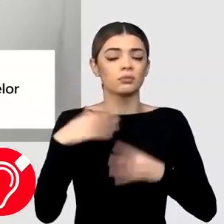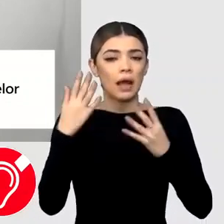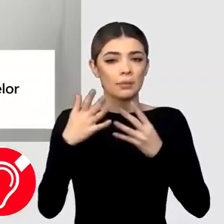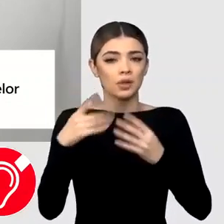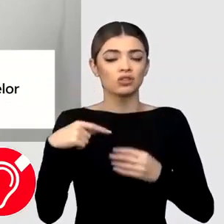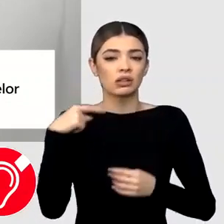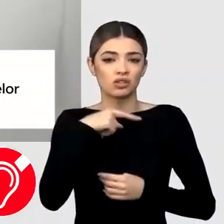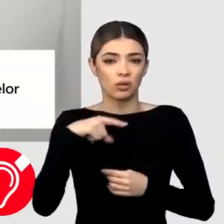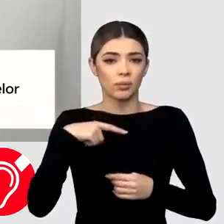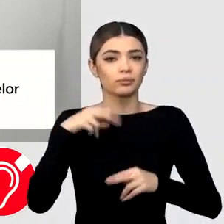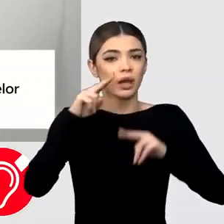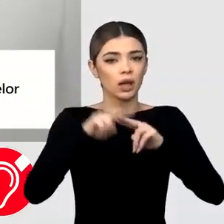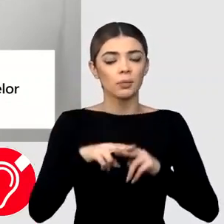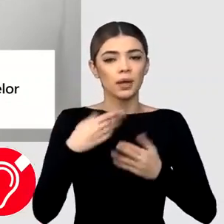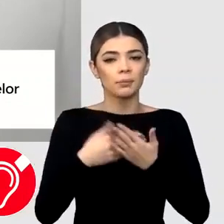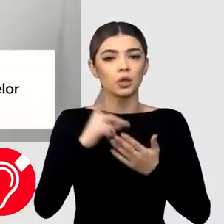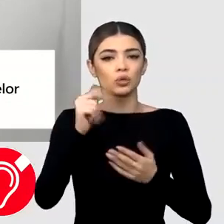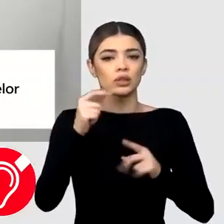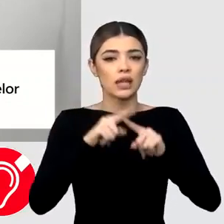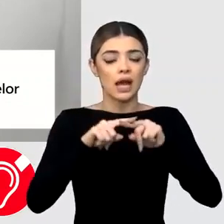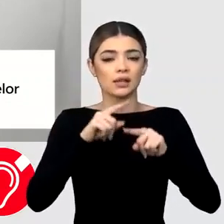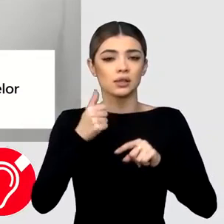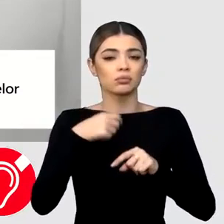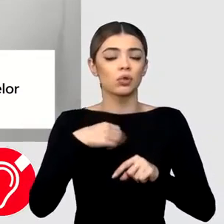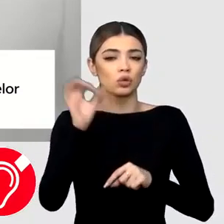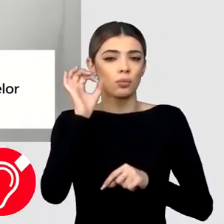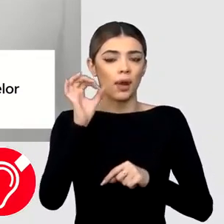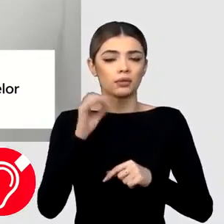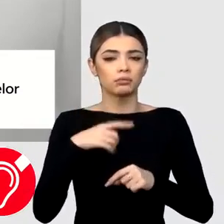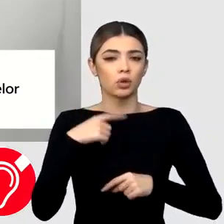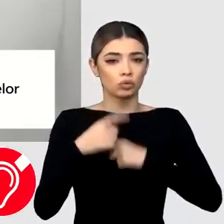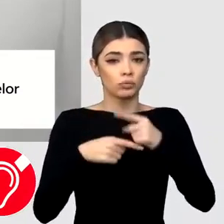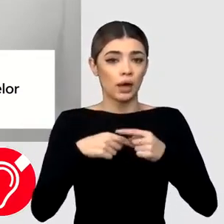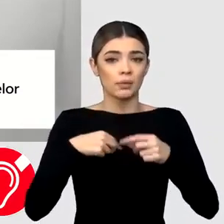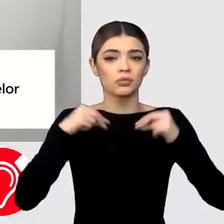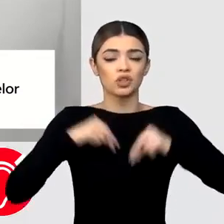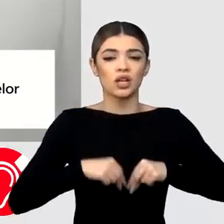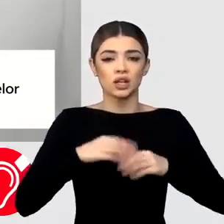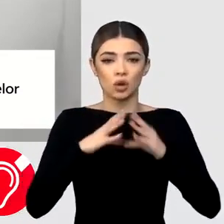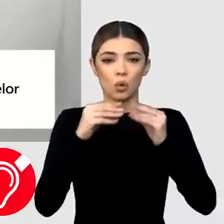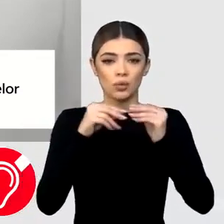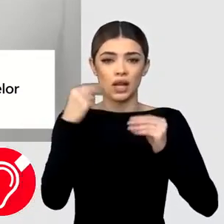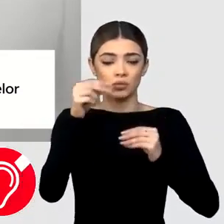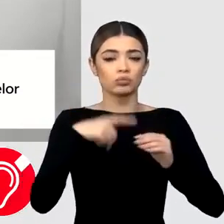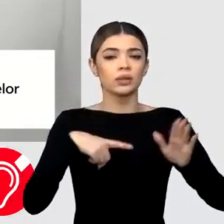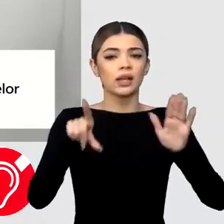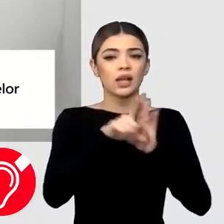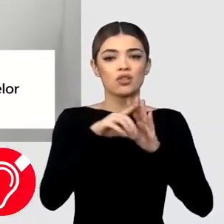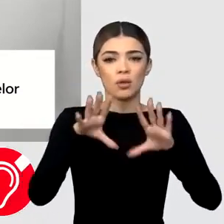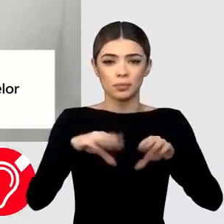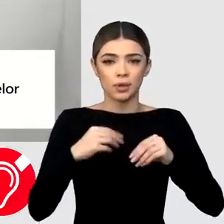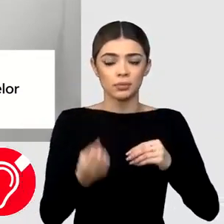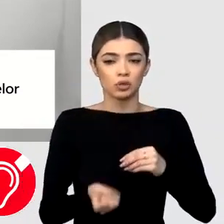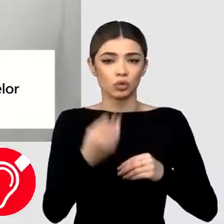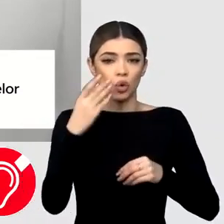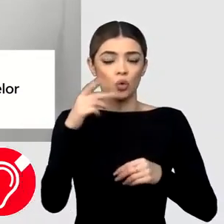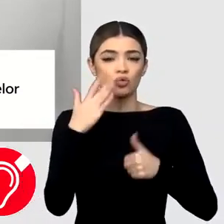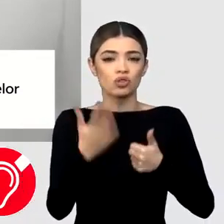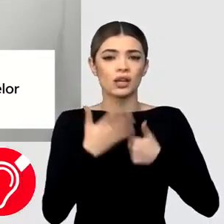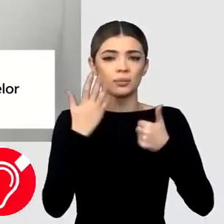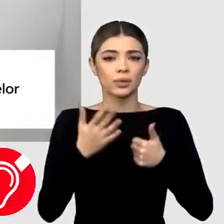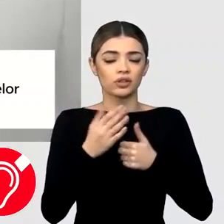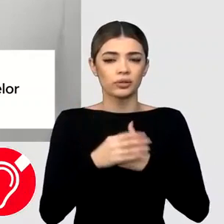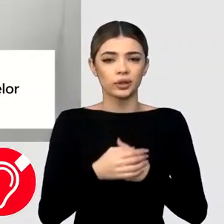decembrie că această suprataxare este constituțională. Prin urmare, președintele Iohannis a promulgat legea de adoptare a